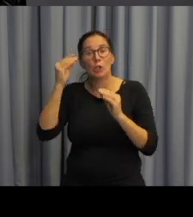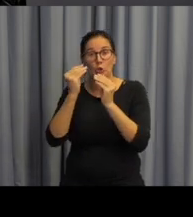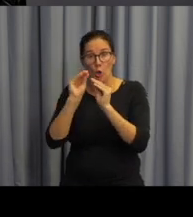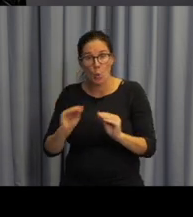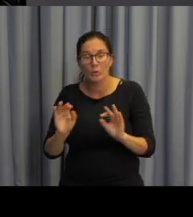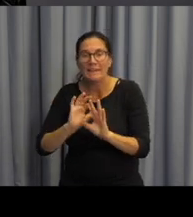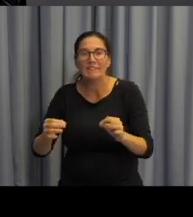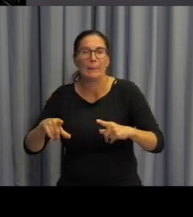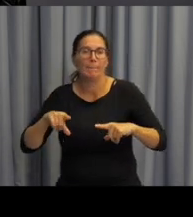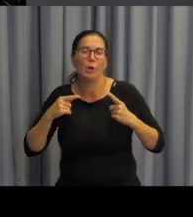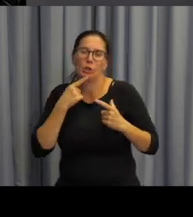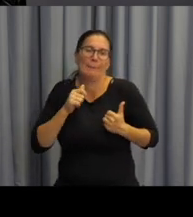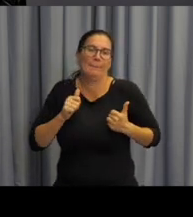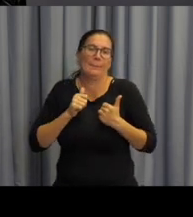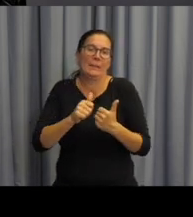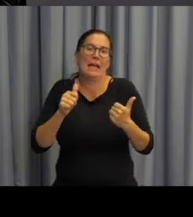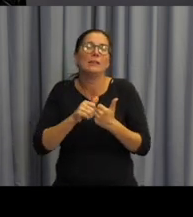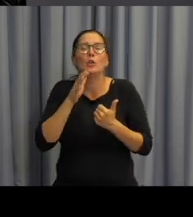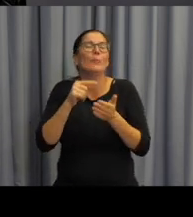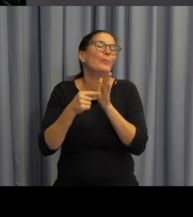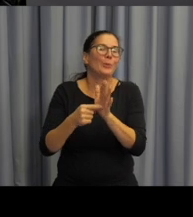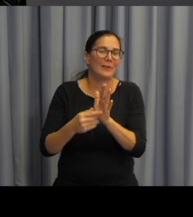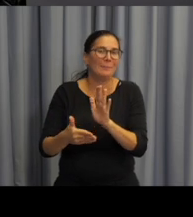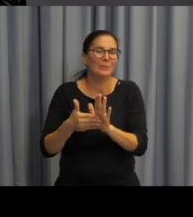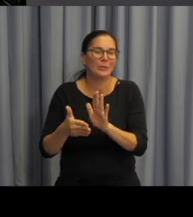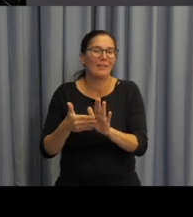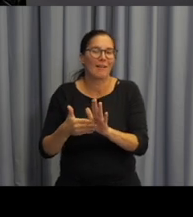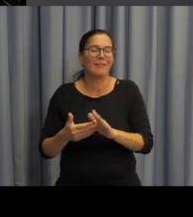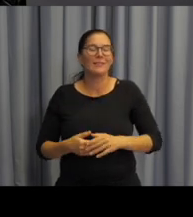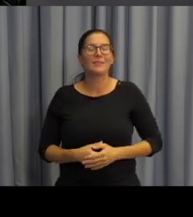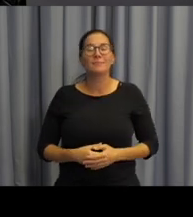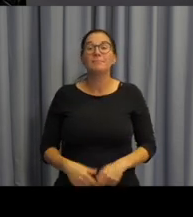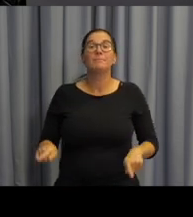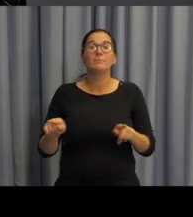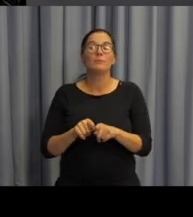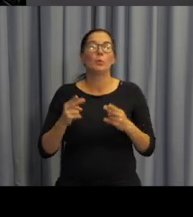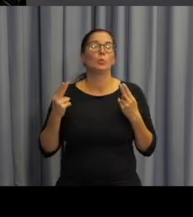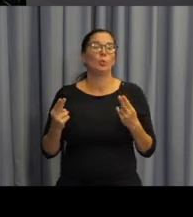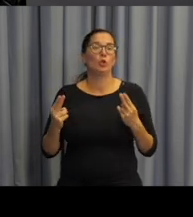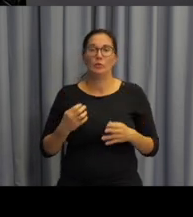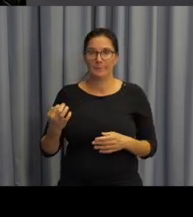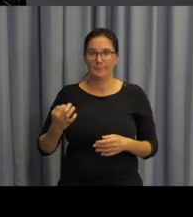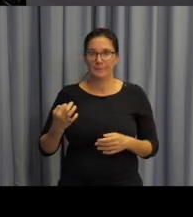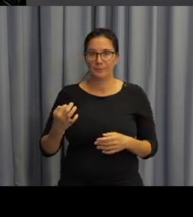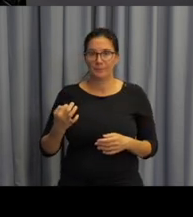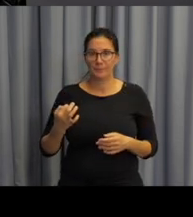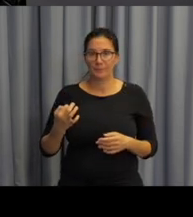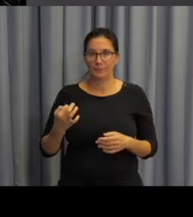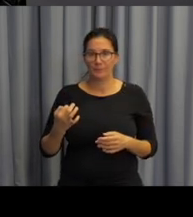to si ukážeme za chvilku na konkrétních ukázkách. Důležité je také nějakým způsobem